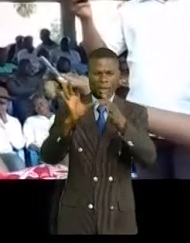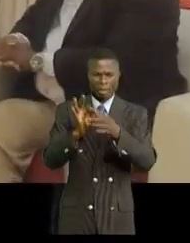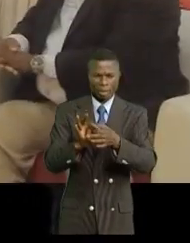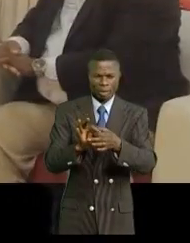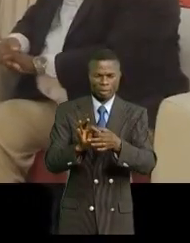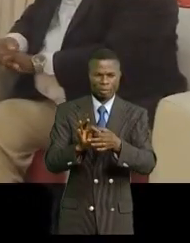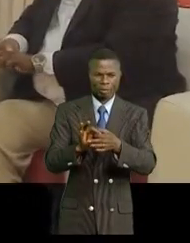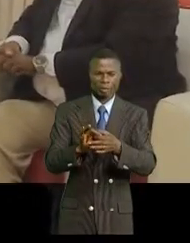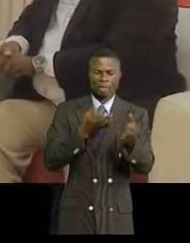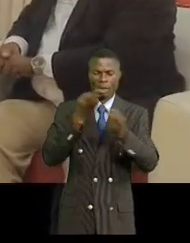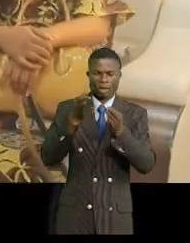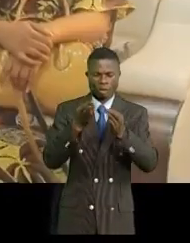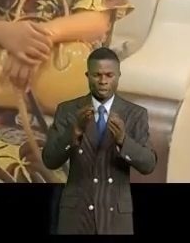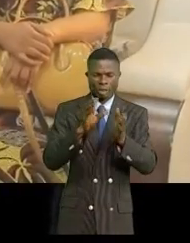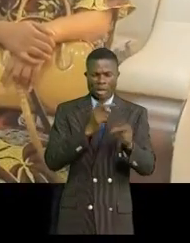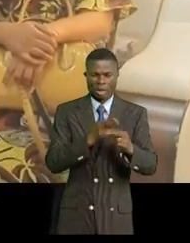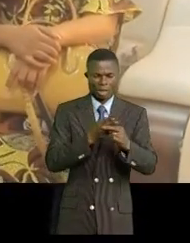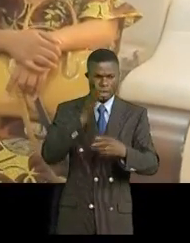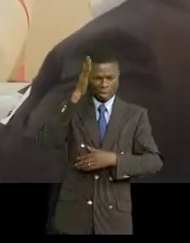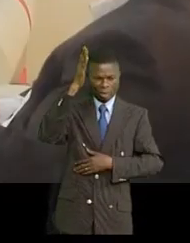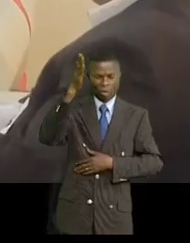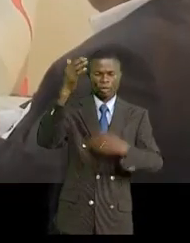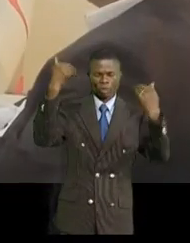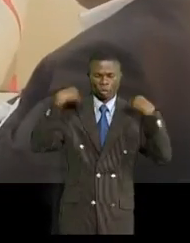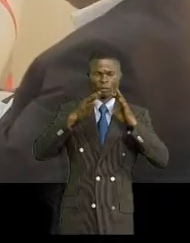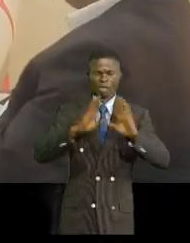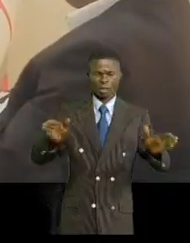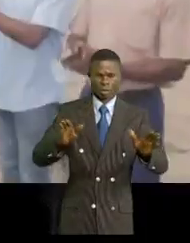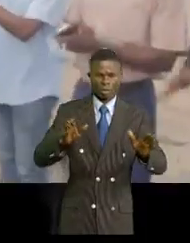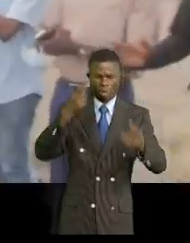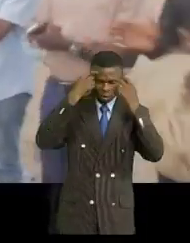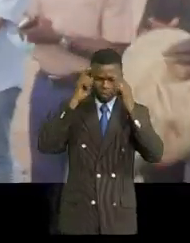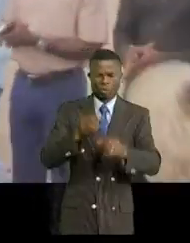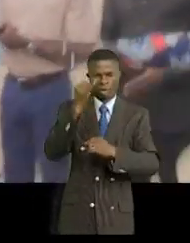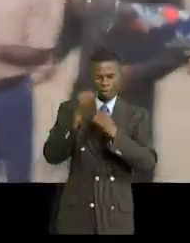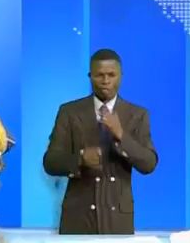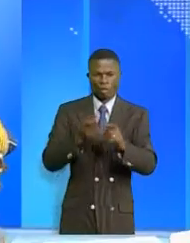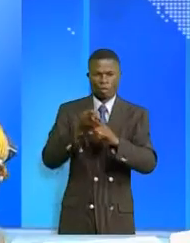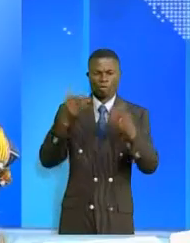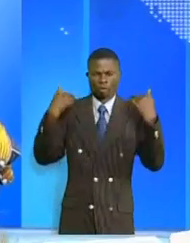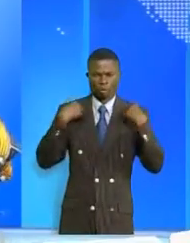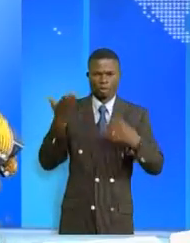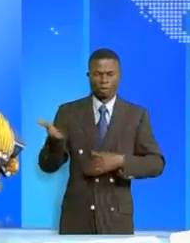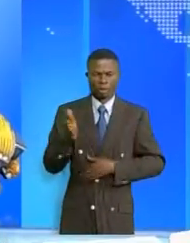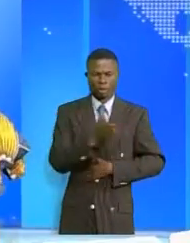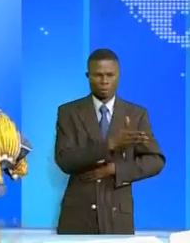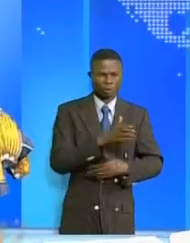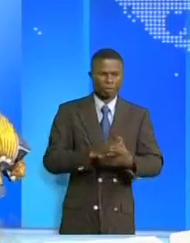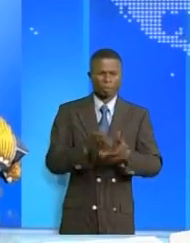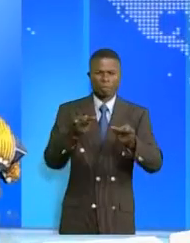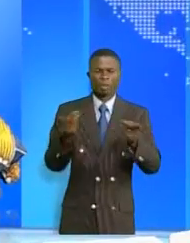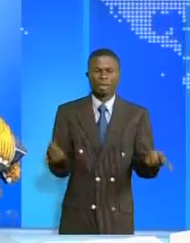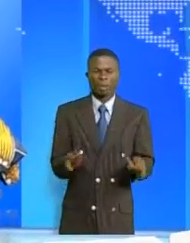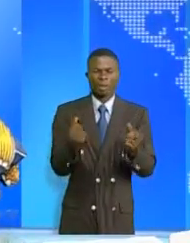d'autres détails sont réservés aux autorités compétentes pour la décision finale La place des